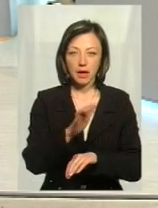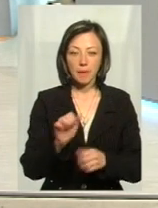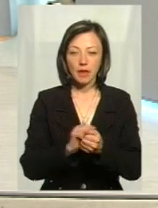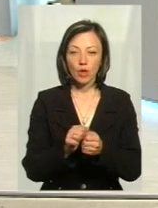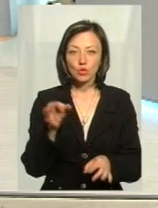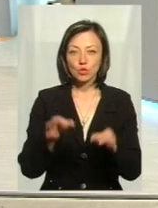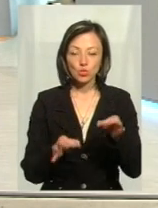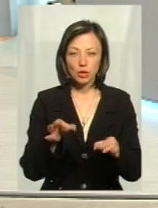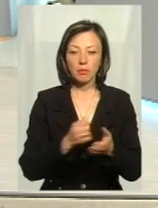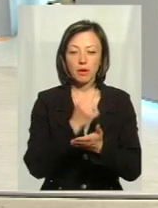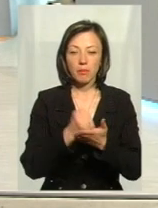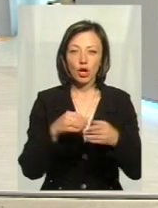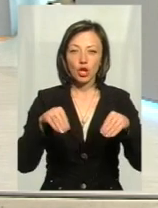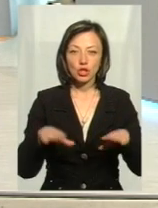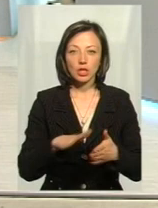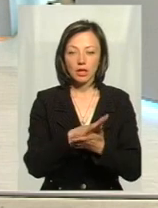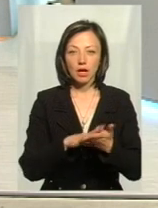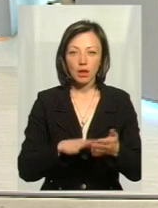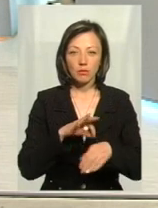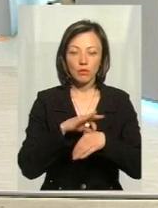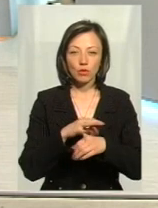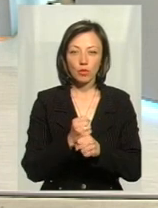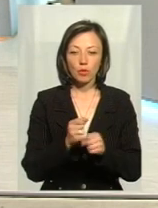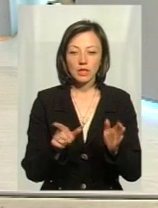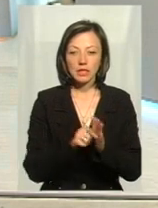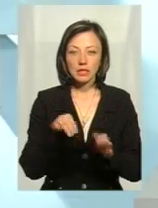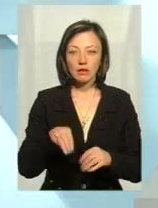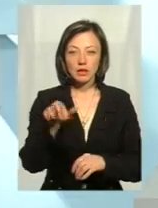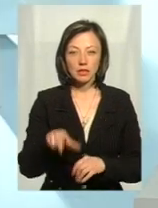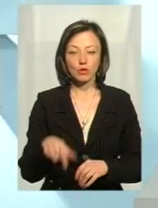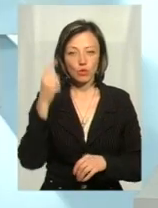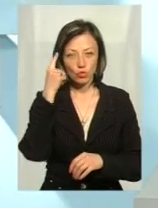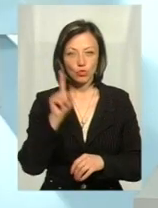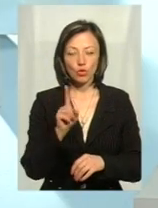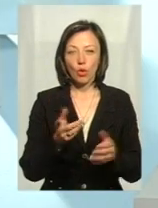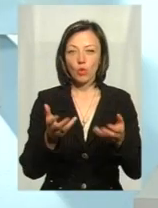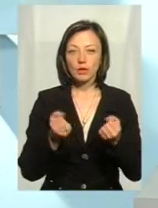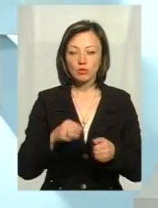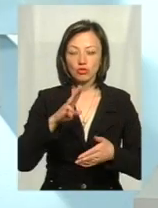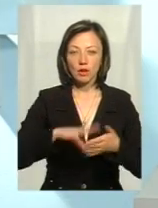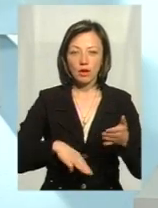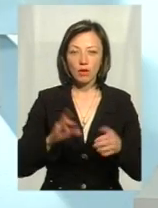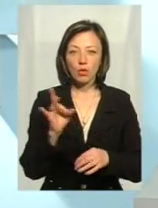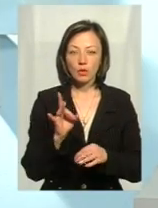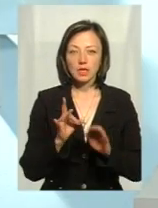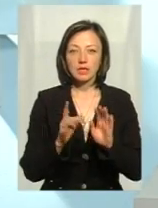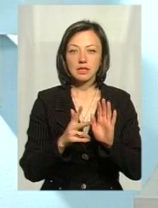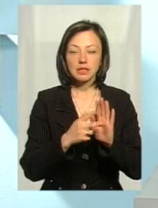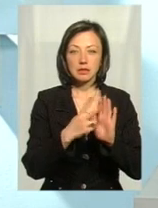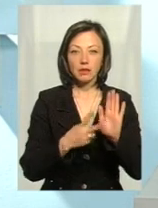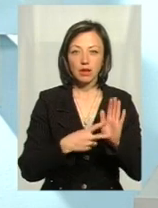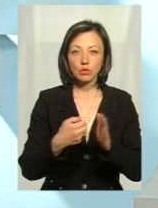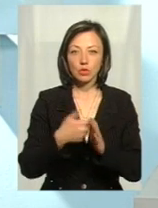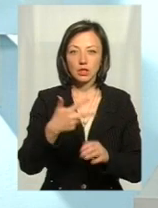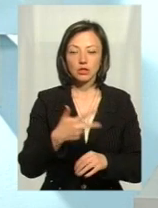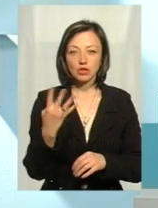суду, суд приймає рішення і все. Далі ми проводимо роботу з таксистом. Я думаю, що отримавши штрафну санкцію в розмірі від 17 до